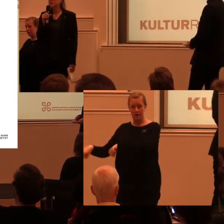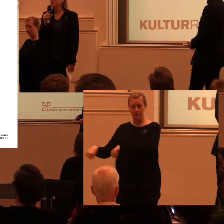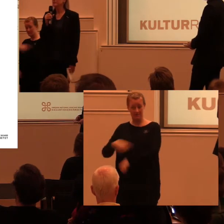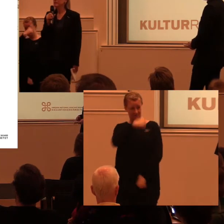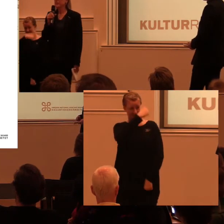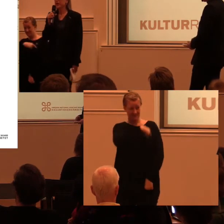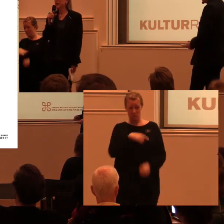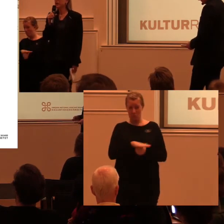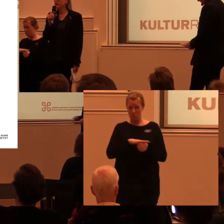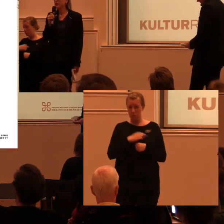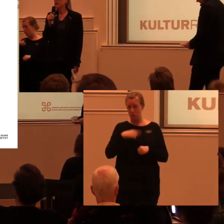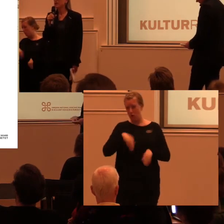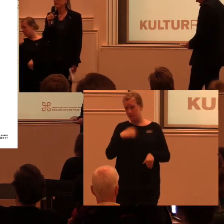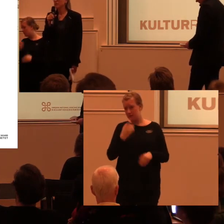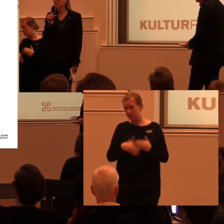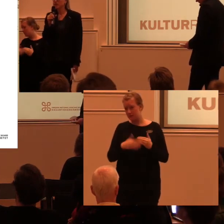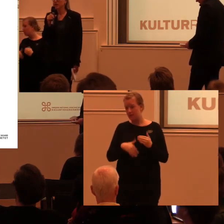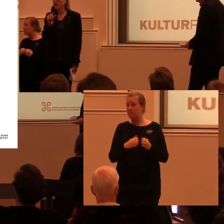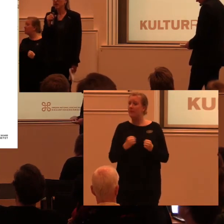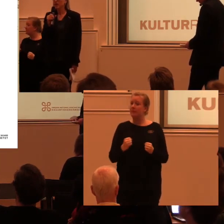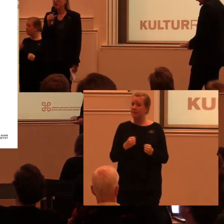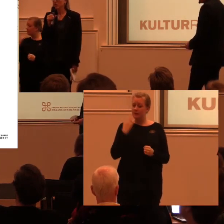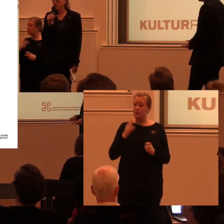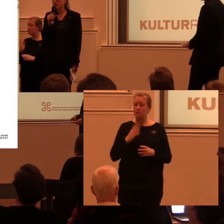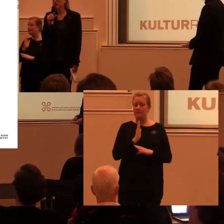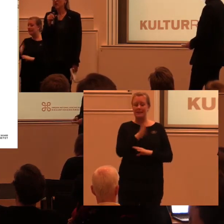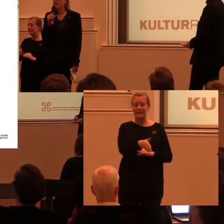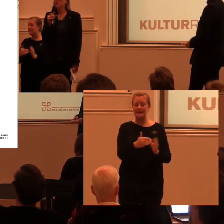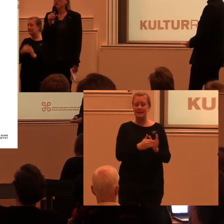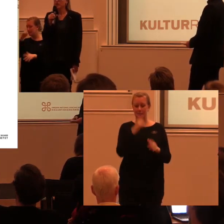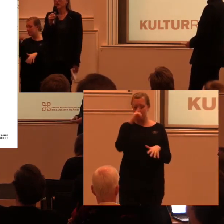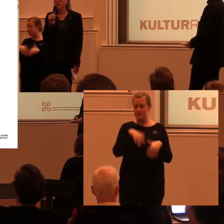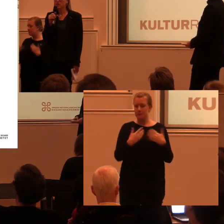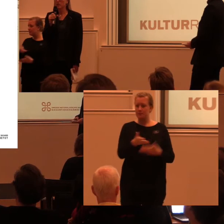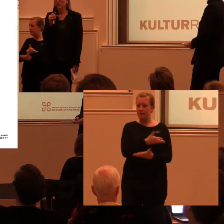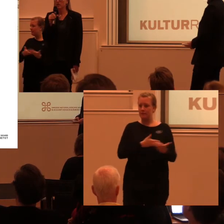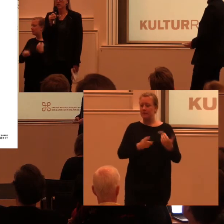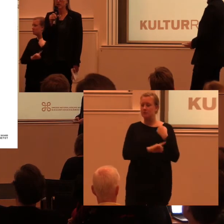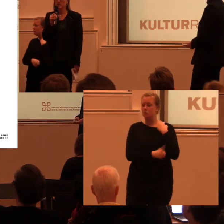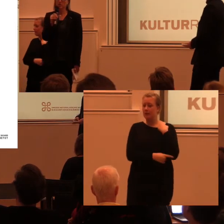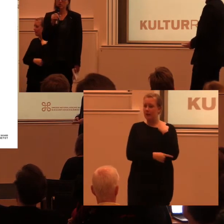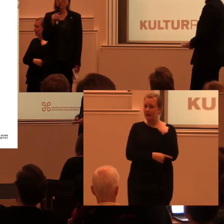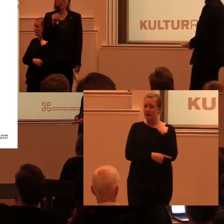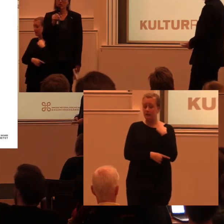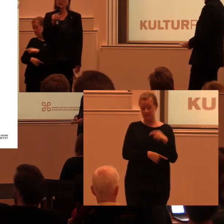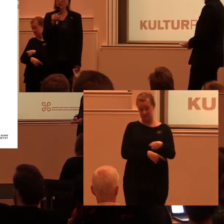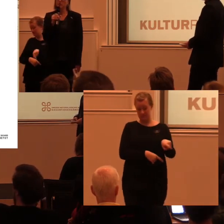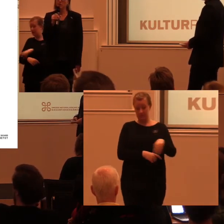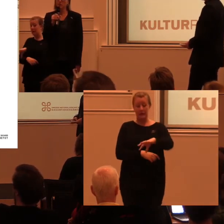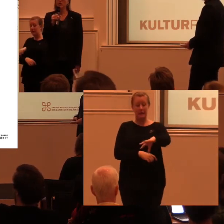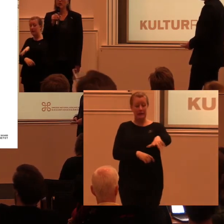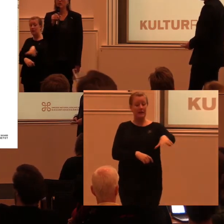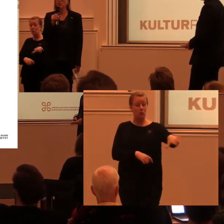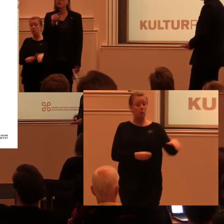beskrev. Eller direkt då till kultursamverkansmodellen och de regioner som i